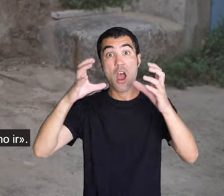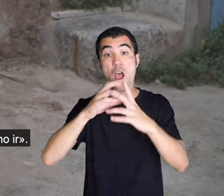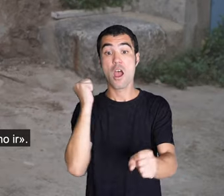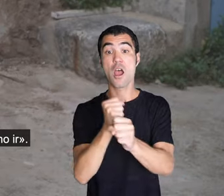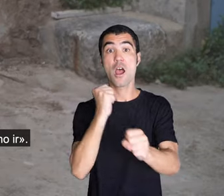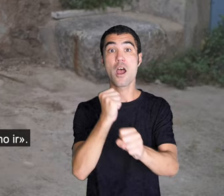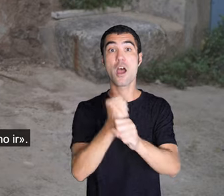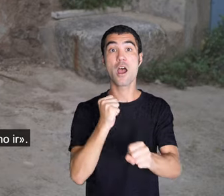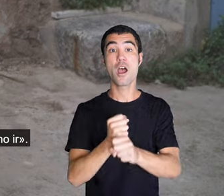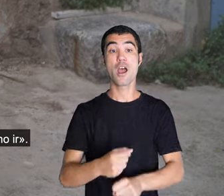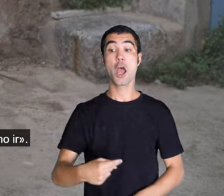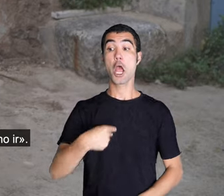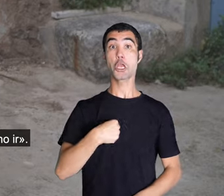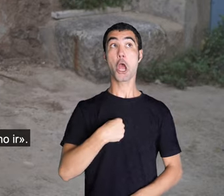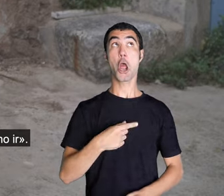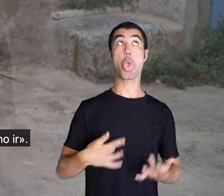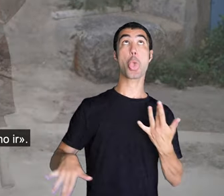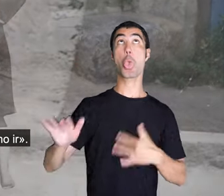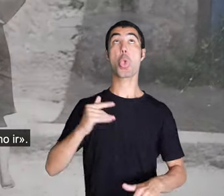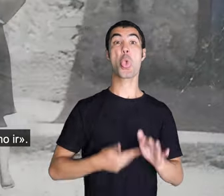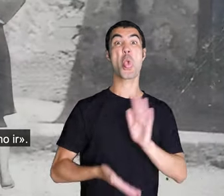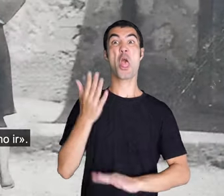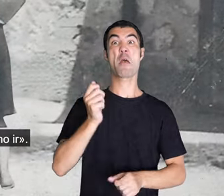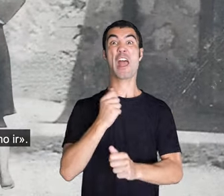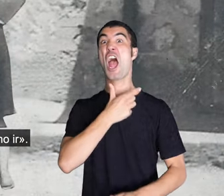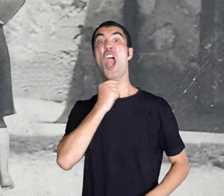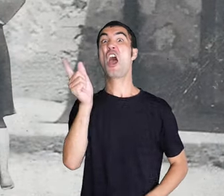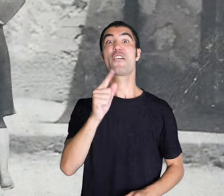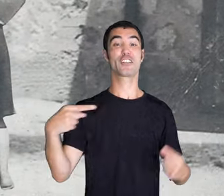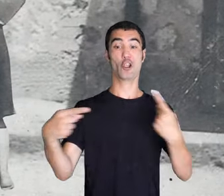me faig el loco per anar no, no ho dir. Ja, ja, ja. Gràcies.